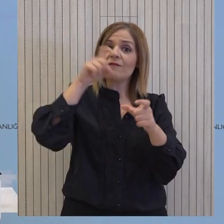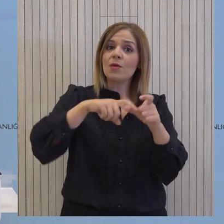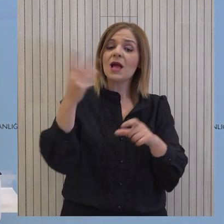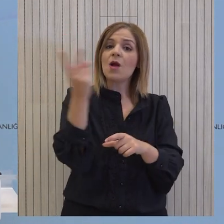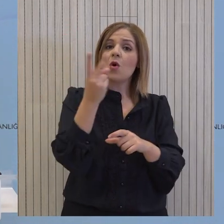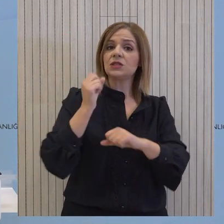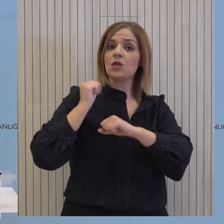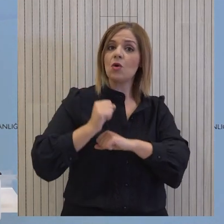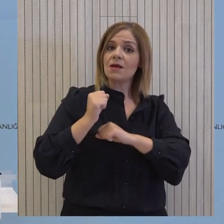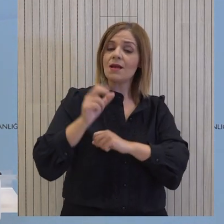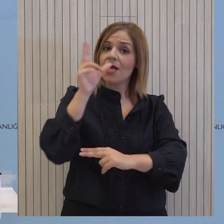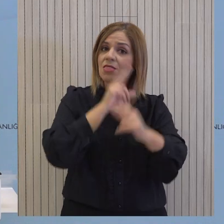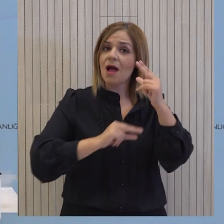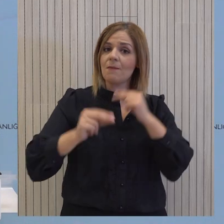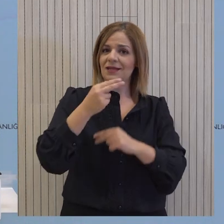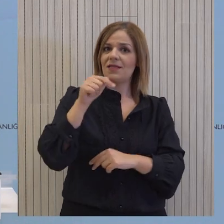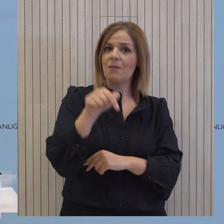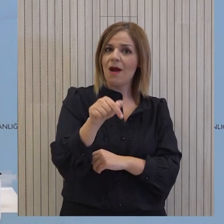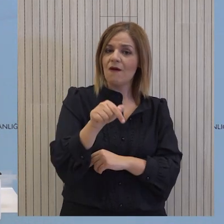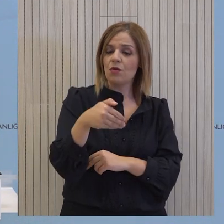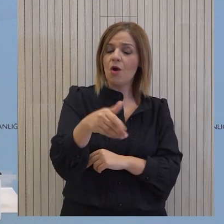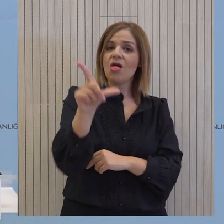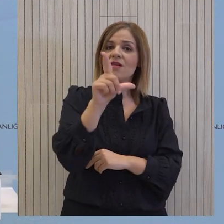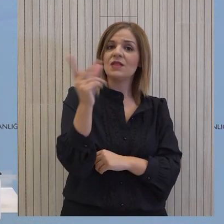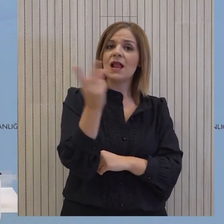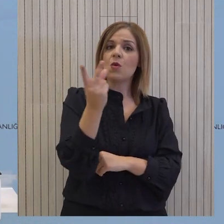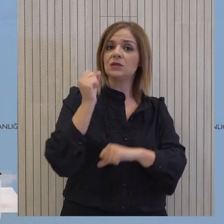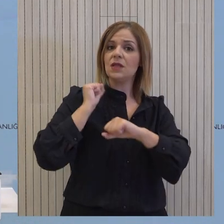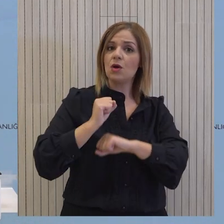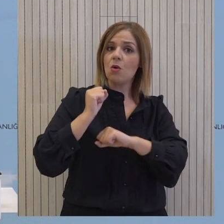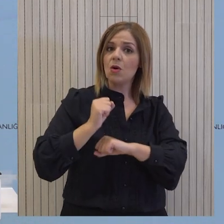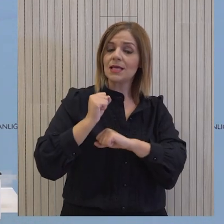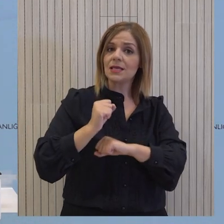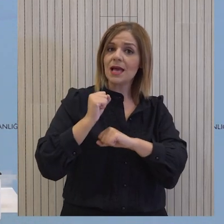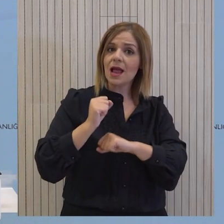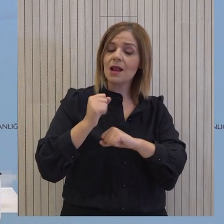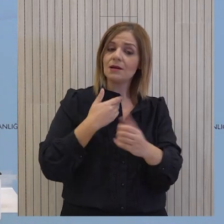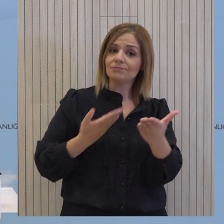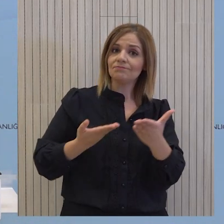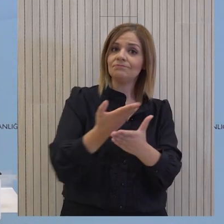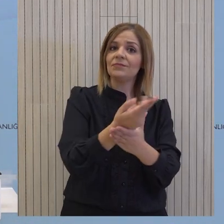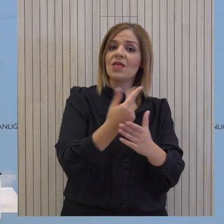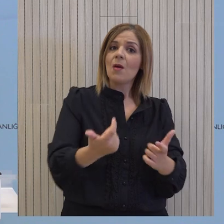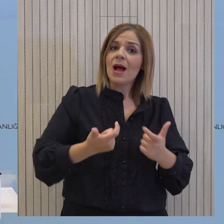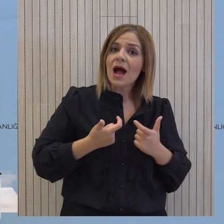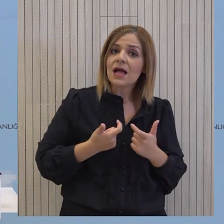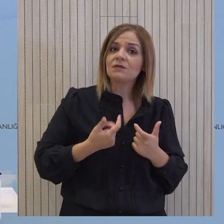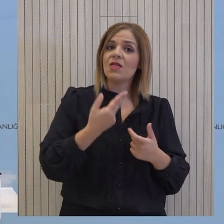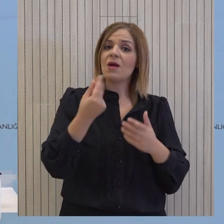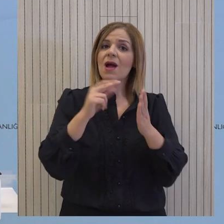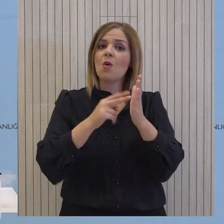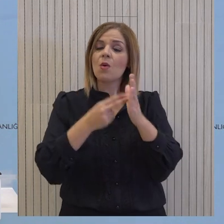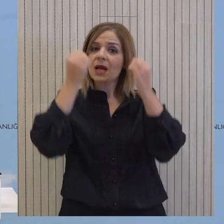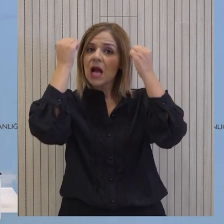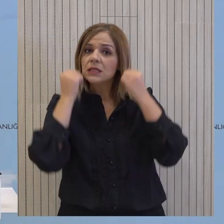Ινωαρίου θα συζητηθεί το θέμα με τους Ευρωπαίους εταίρους μας, στην Δευτέρα 22 Ινωαρίου, όπου θα τεθεί το ζήτημα και της ασφάλειας, αλλά και των οικονομικών